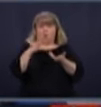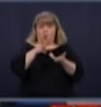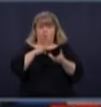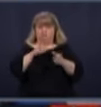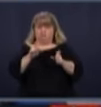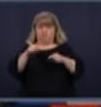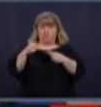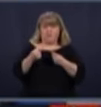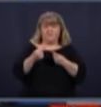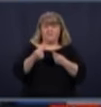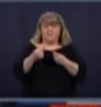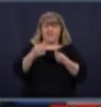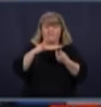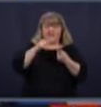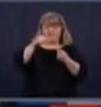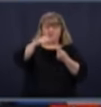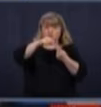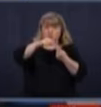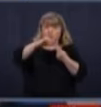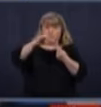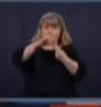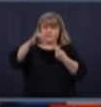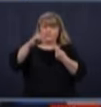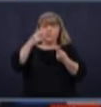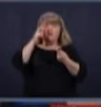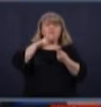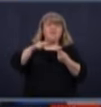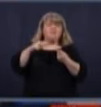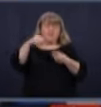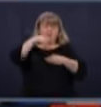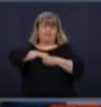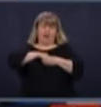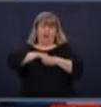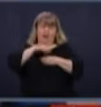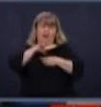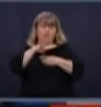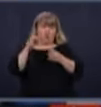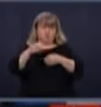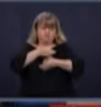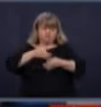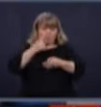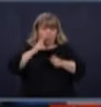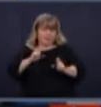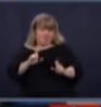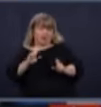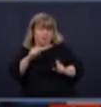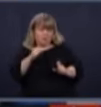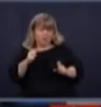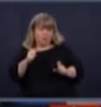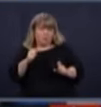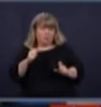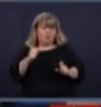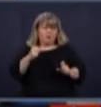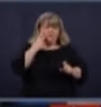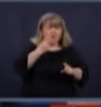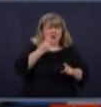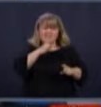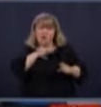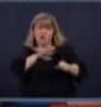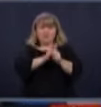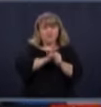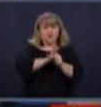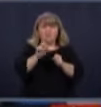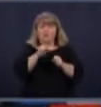appliquer un test pour vérifier quels sont les anticorps, pas pour mesurer le virus s'il est en circulation, mais véritablement de savoir est-ce qu'il a fait la maladie.